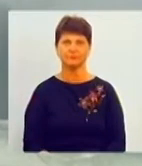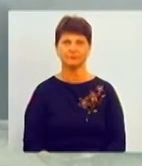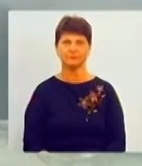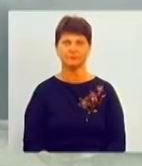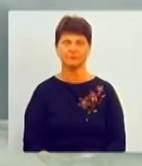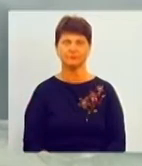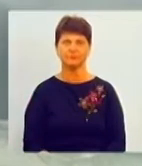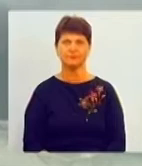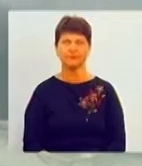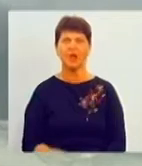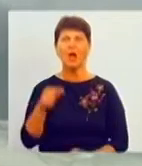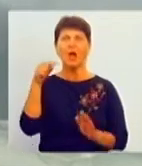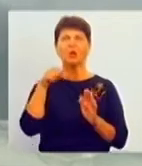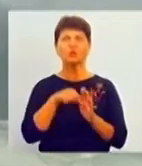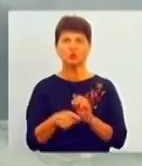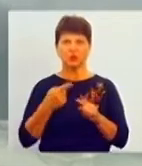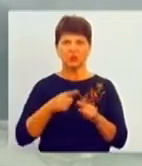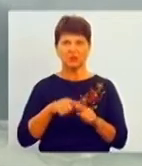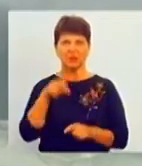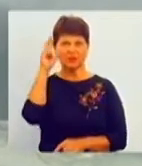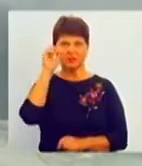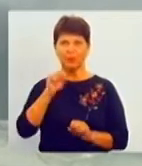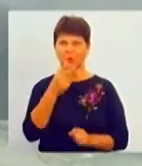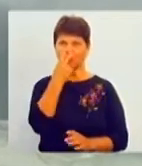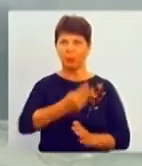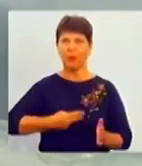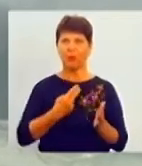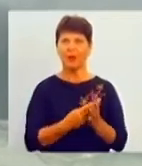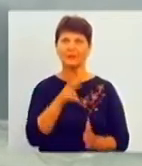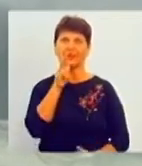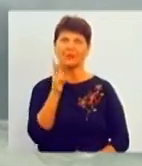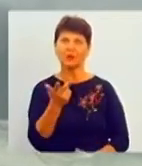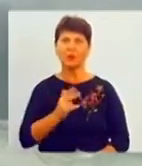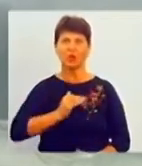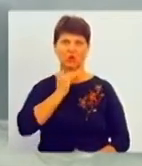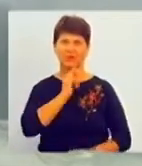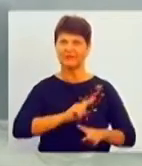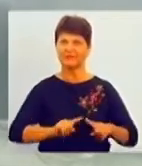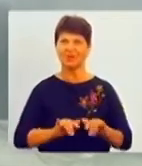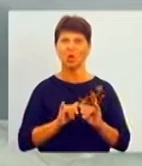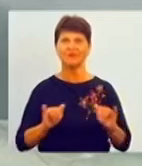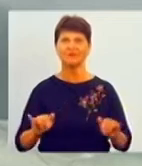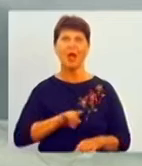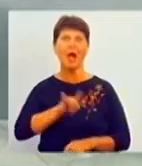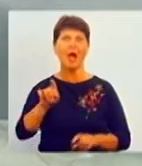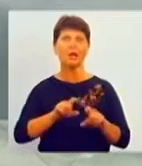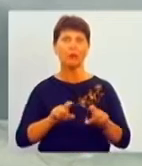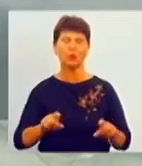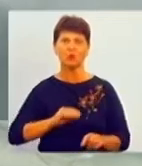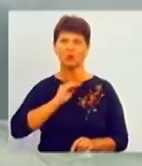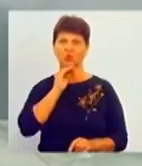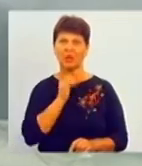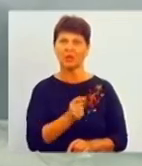Отже, судячи з цих цифр, ми можемо побачити, що за три роки достатньо швидко розвивався аеропорт. І достатньо велика